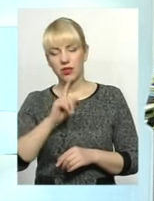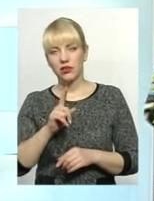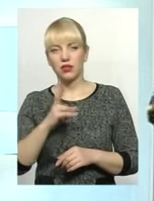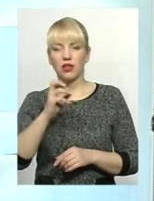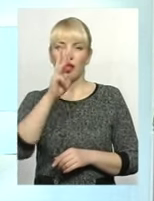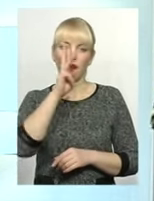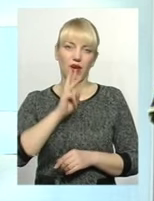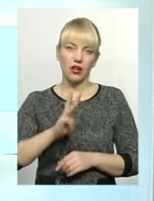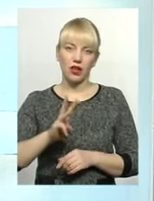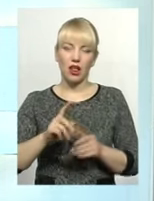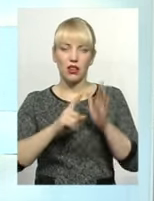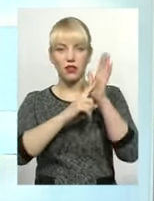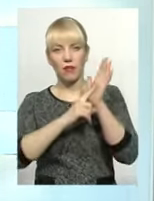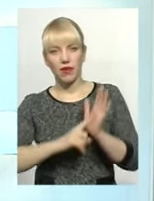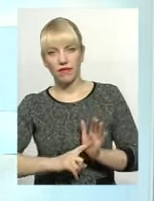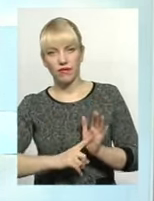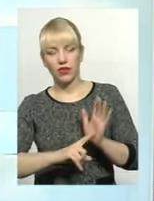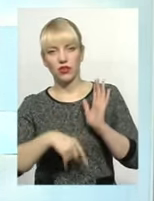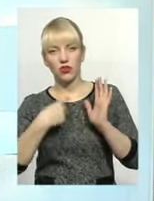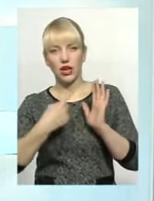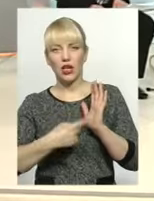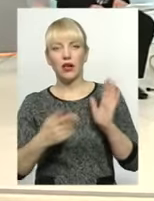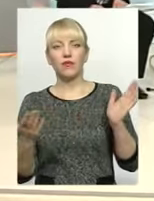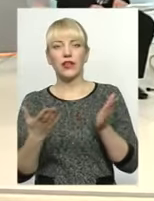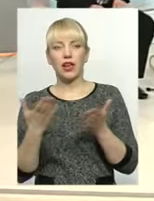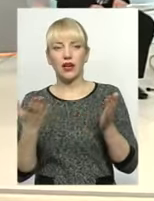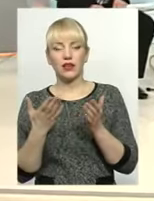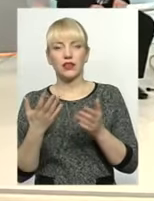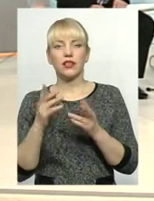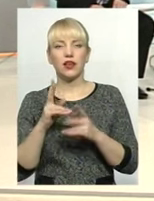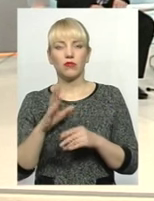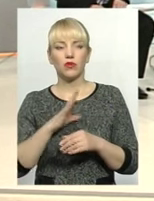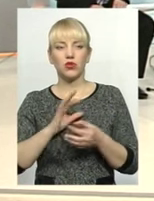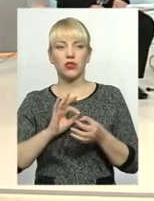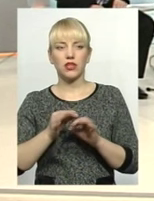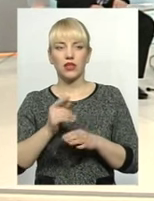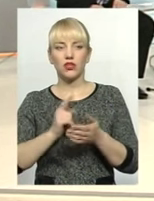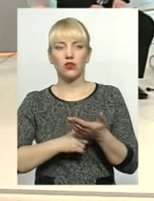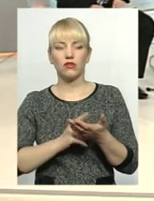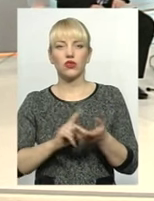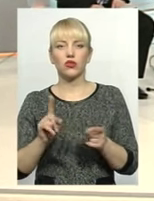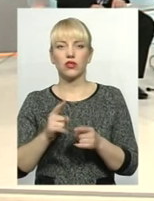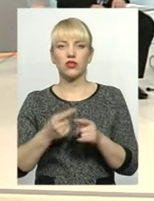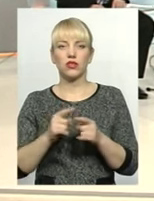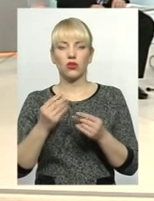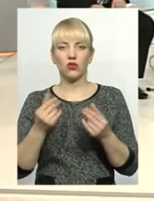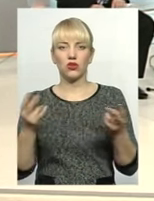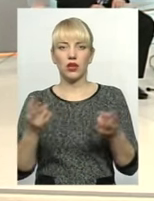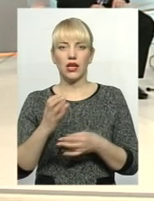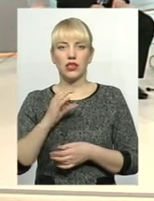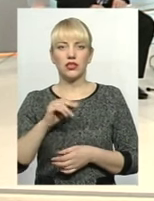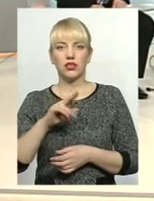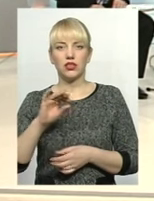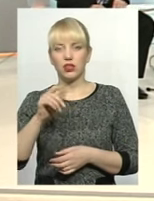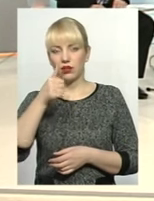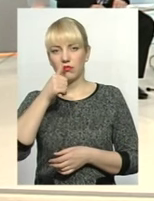на квартал, на півріччя, яким чином заклали в місцевому бюджеті, наскільки складно було довести, що ці гроші необхідні? В січні місяці ми зверталися до